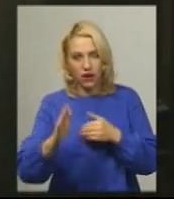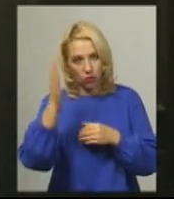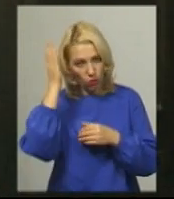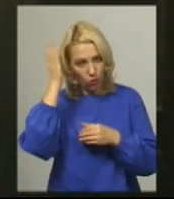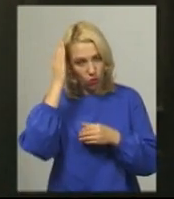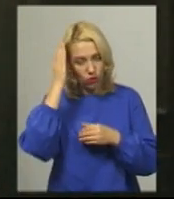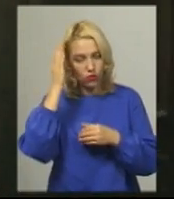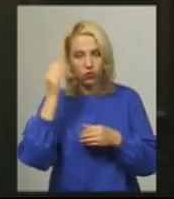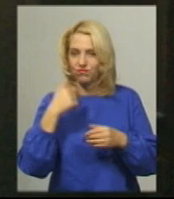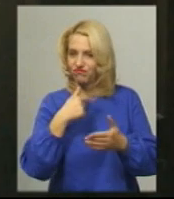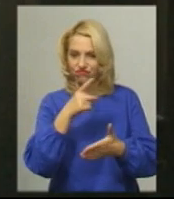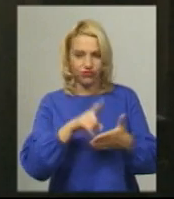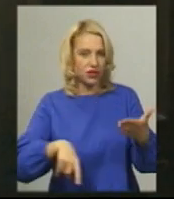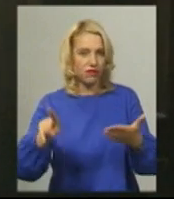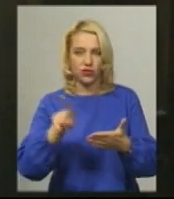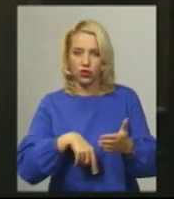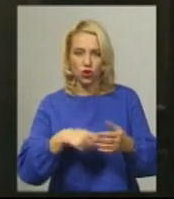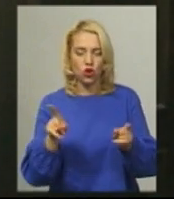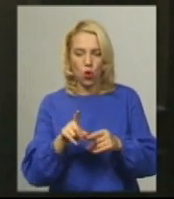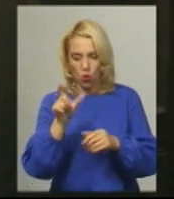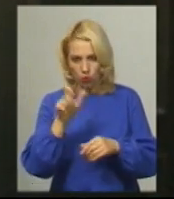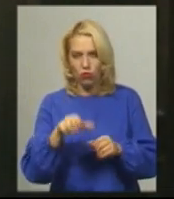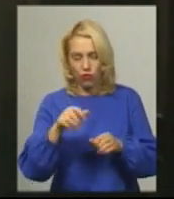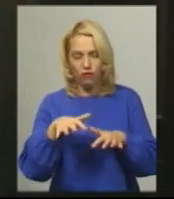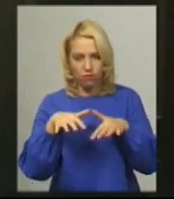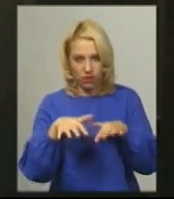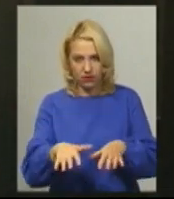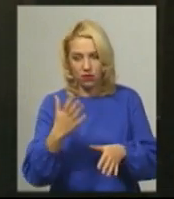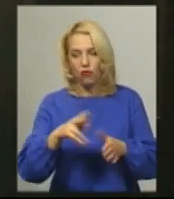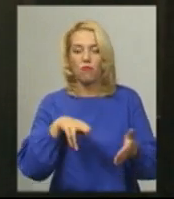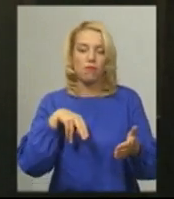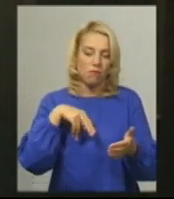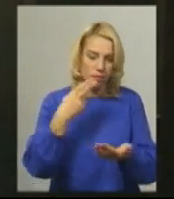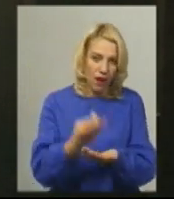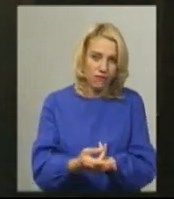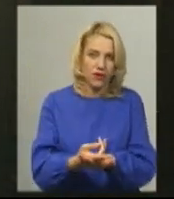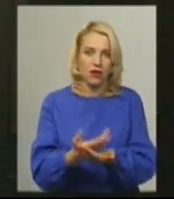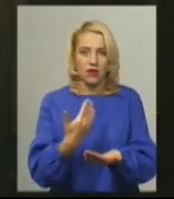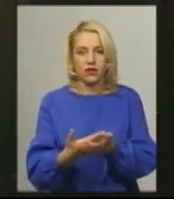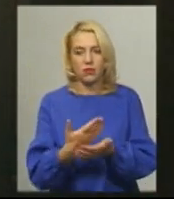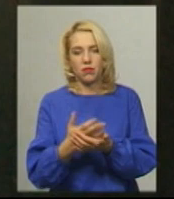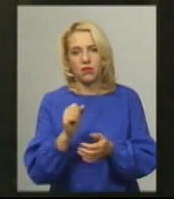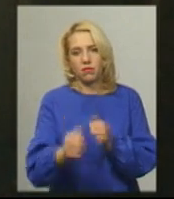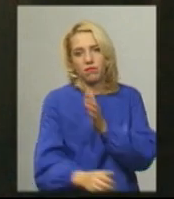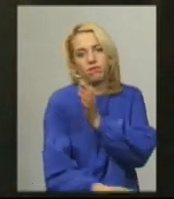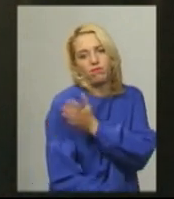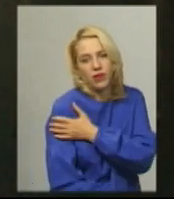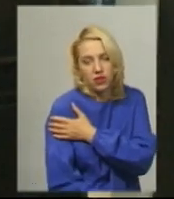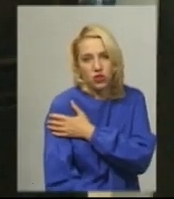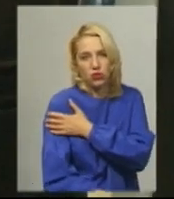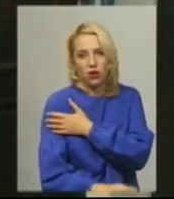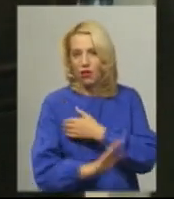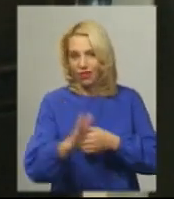Я не вірю, тому що так може людина попасти на плечко, але не на